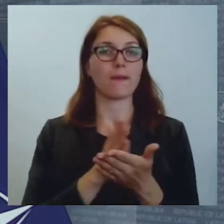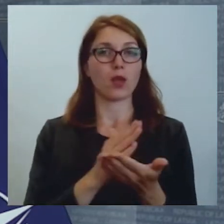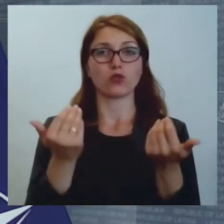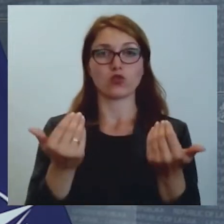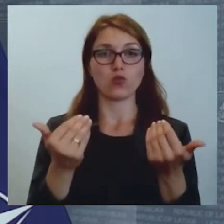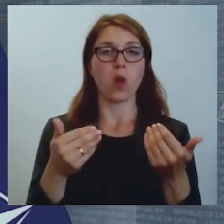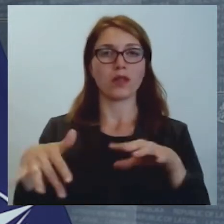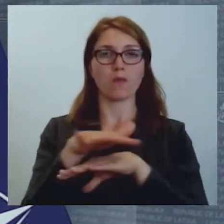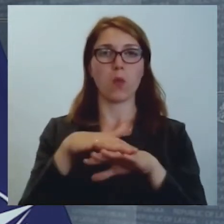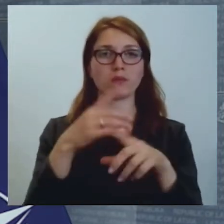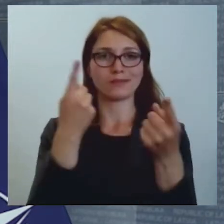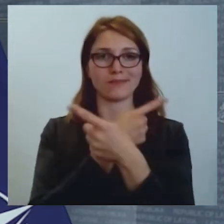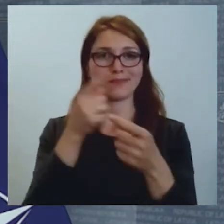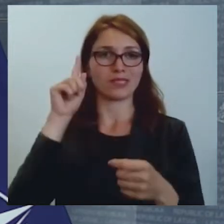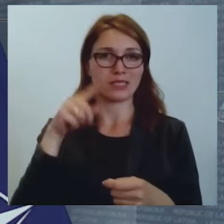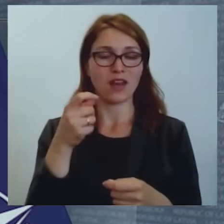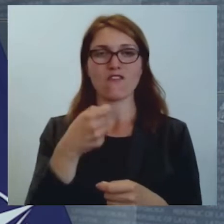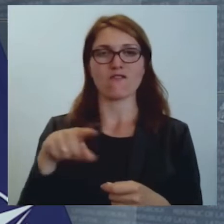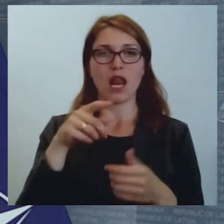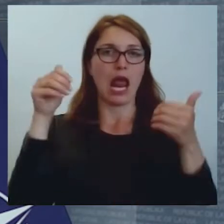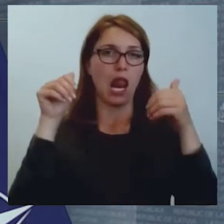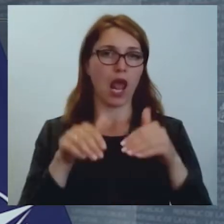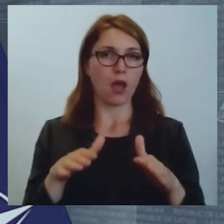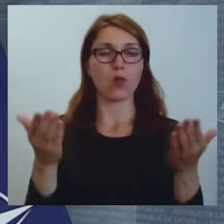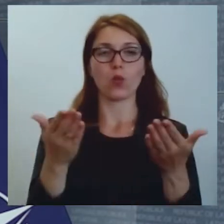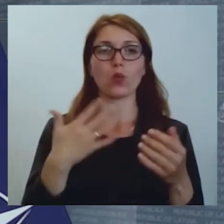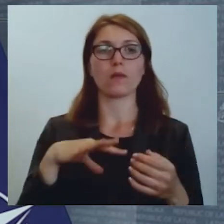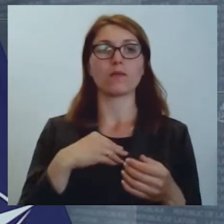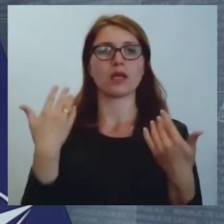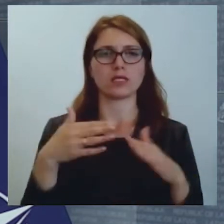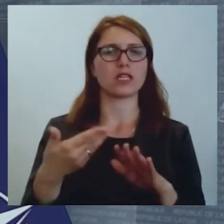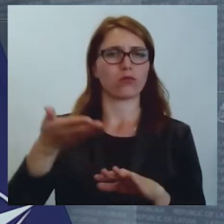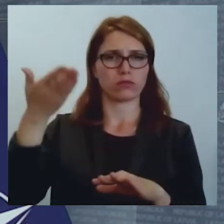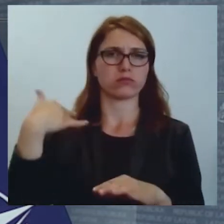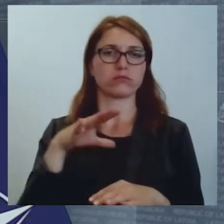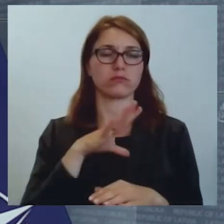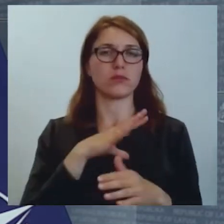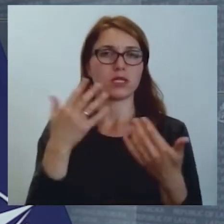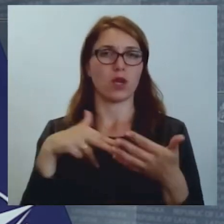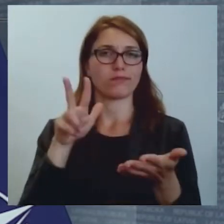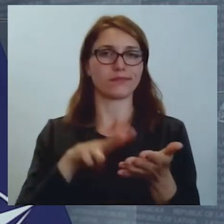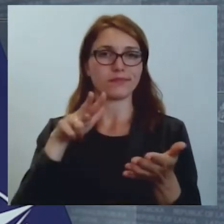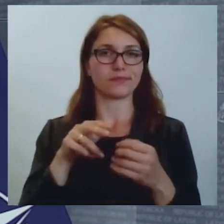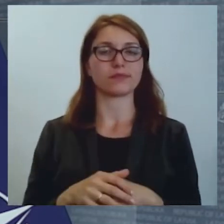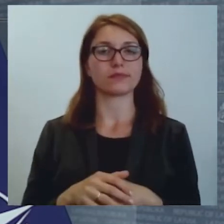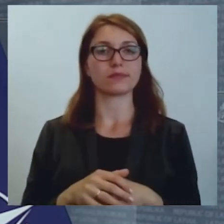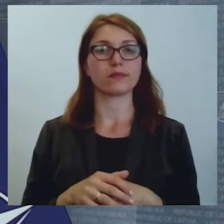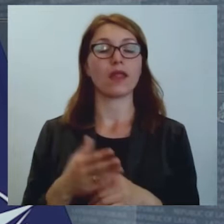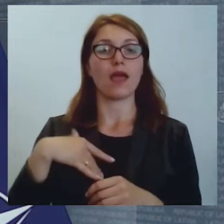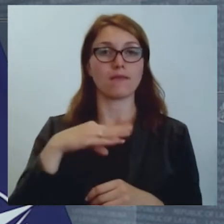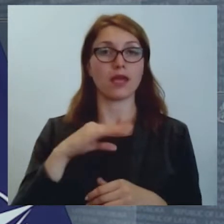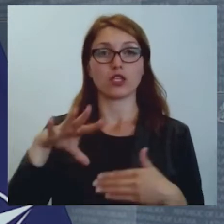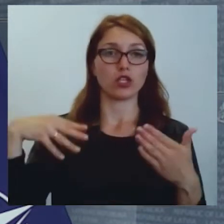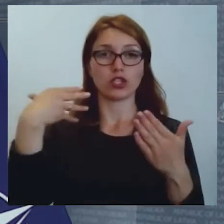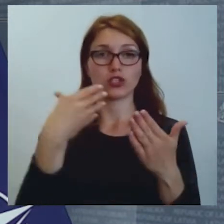publiski zināms vairāki lēmumi, kuras mēs valdīja jau pirms laika pieņēmām. Proti mēs esam līdz